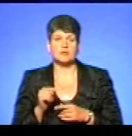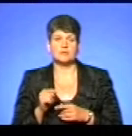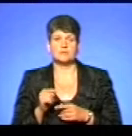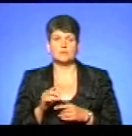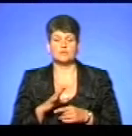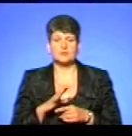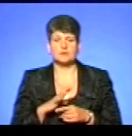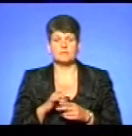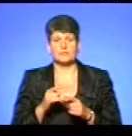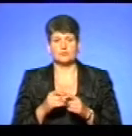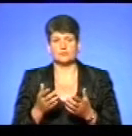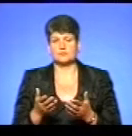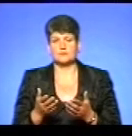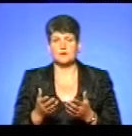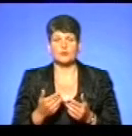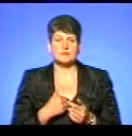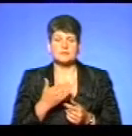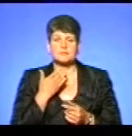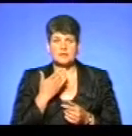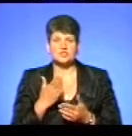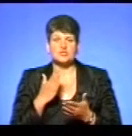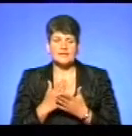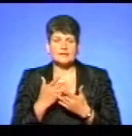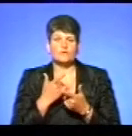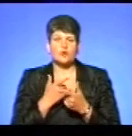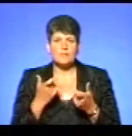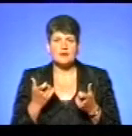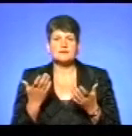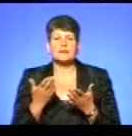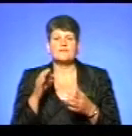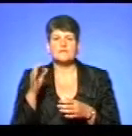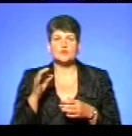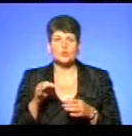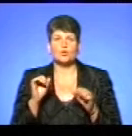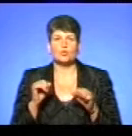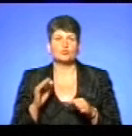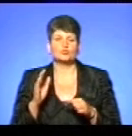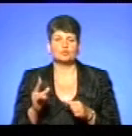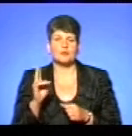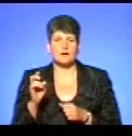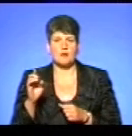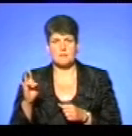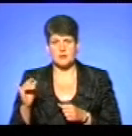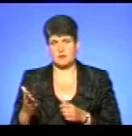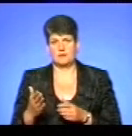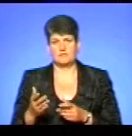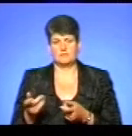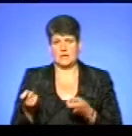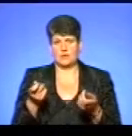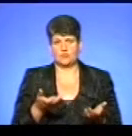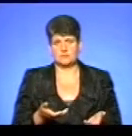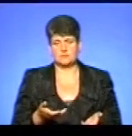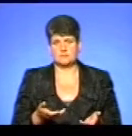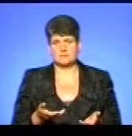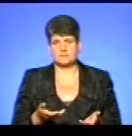в Білорусі, і так вони там... Хотіла запитати за кабанів. Чи є якась інформація, який відсоток може бути кабанів деяких носіями ціні? Значить,